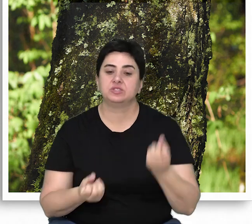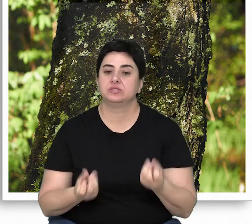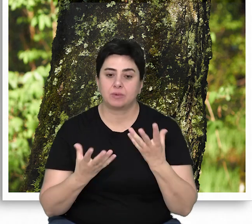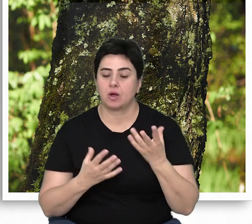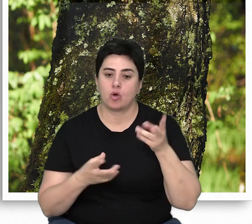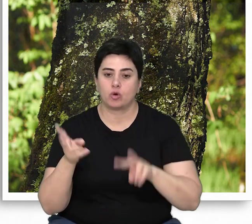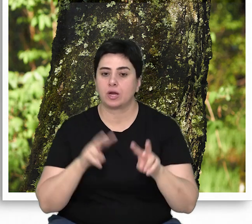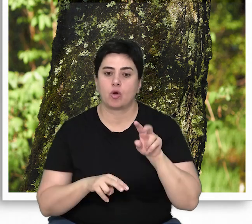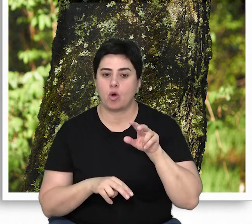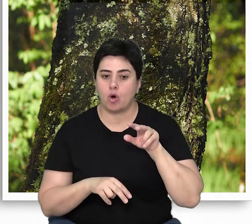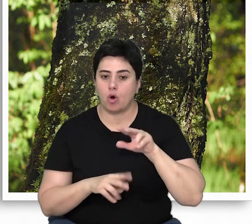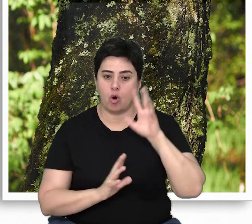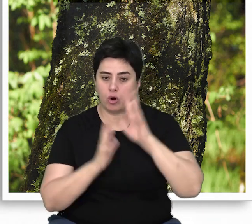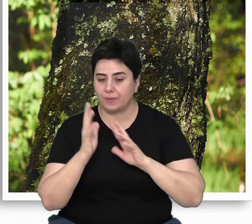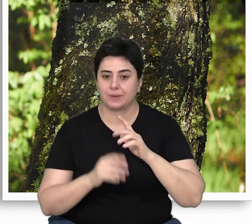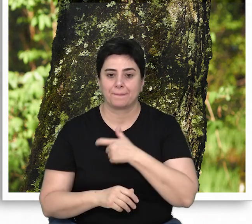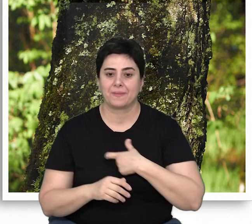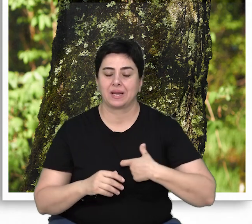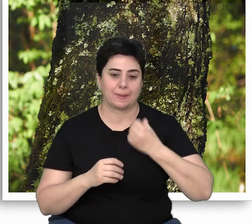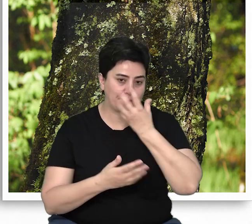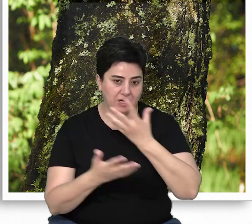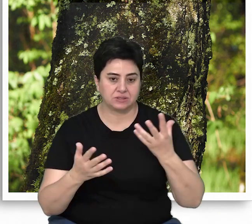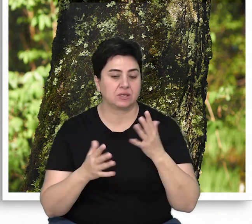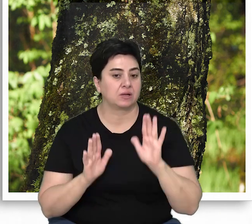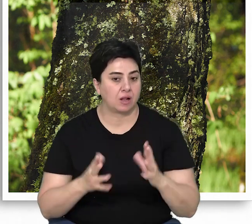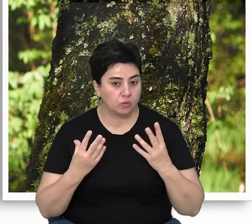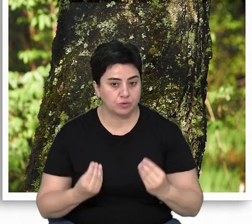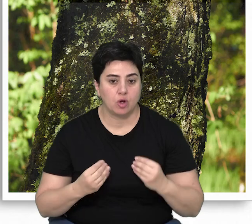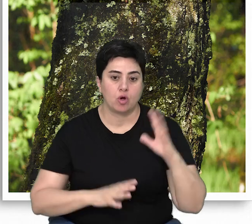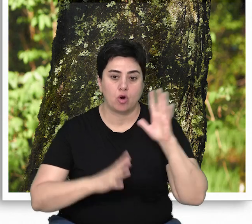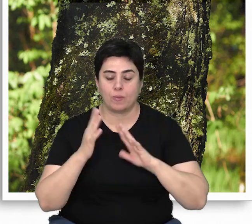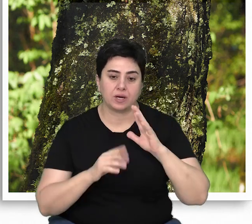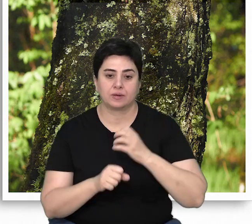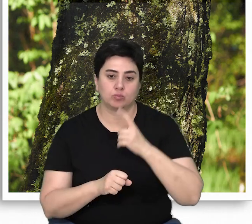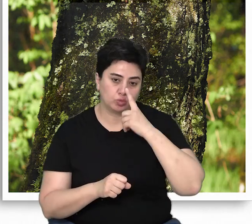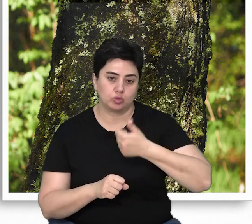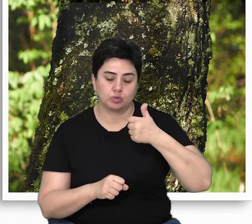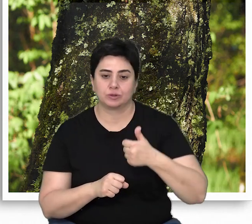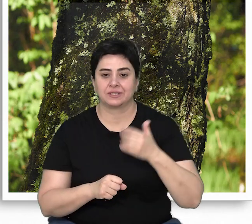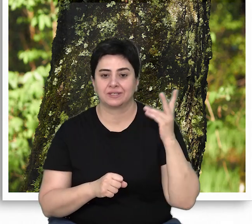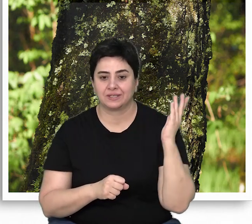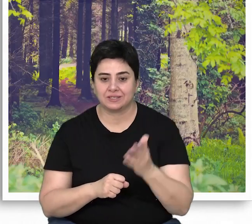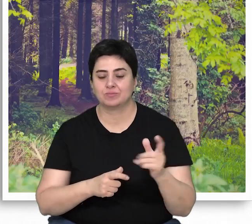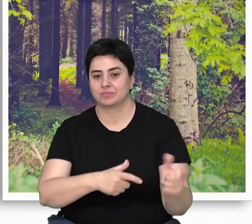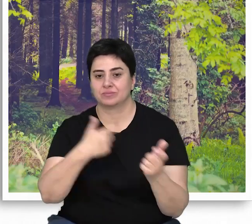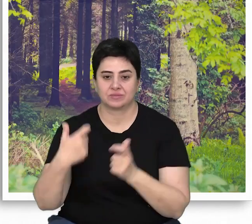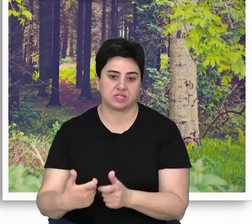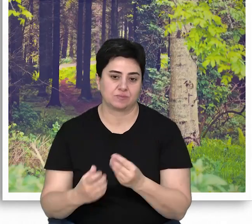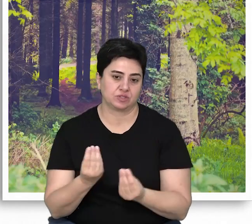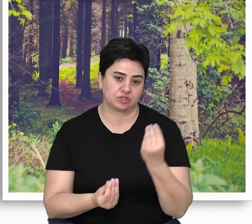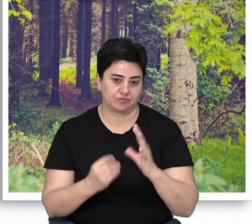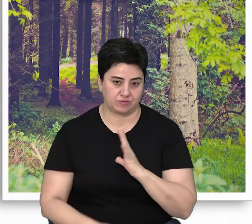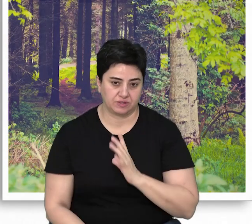açmazsa ölen ormanların milli park içinde kalması söz konusu olduğunda orman bölge müdürlüklerinin kesim ve taşıma işlerini